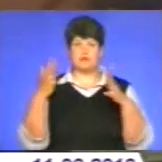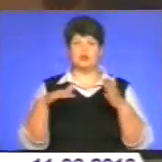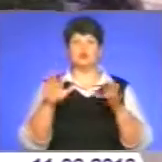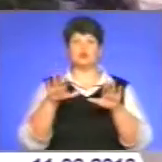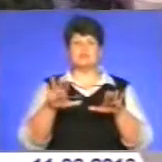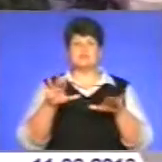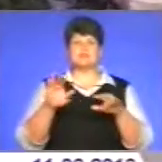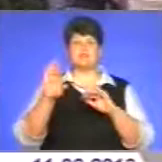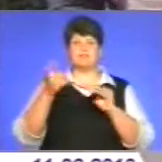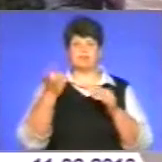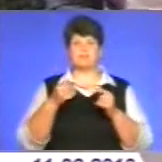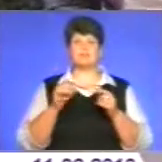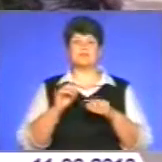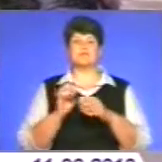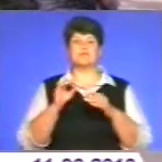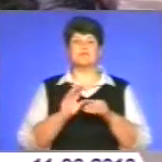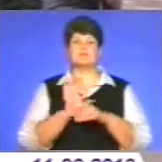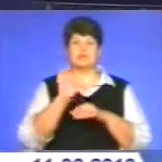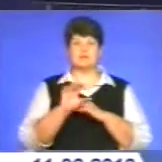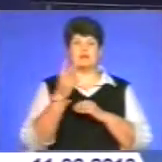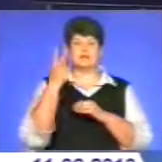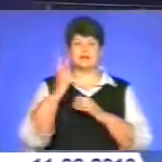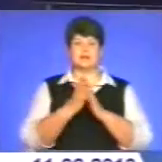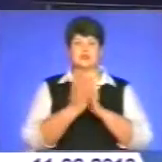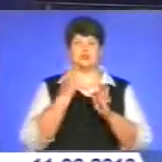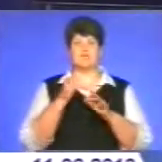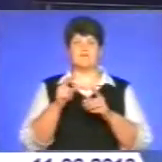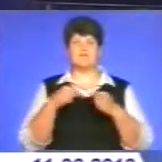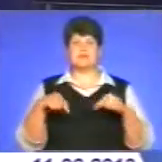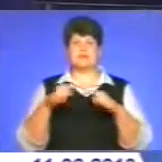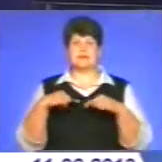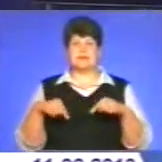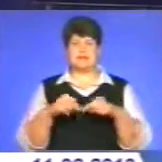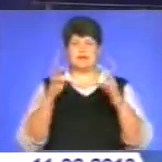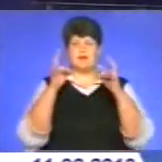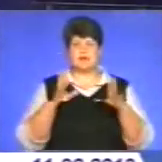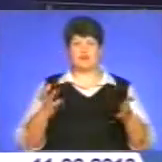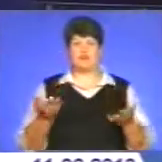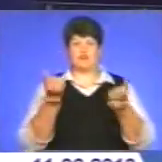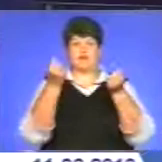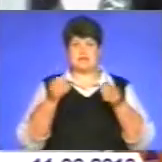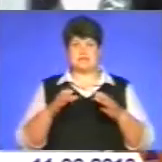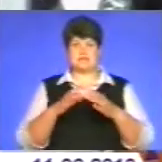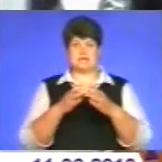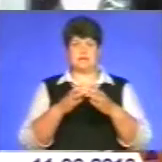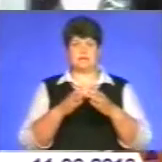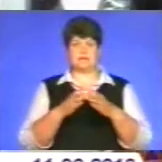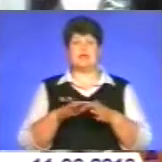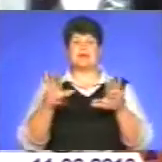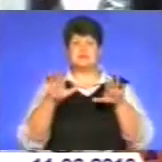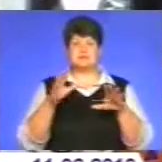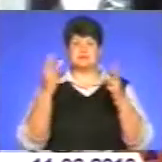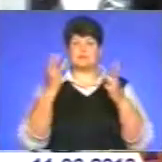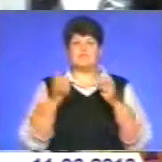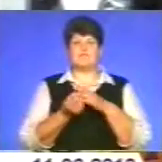одразу направили два чергові відділення частини спеціальної пожежної техніки аварійно-рятувального загону. На місці пожежі